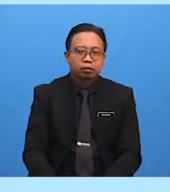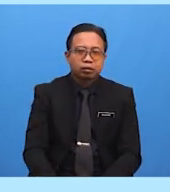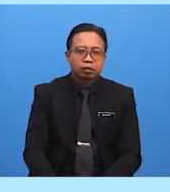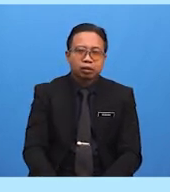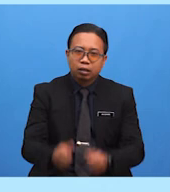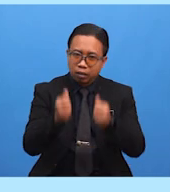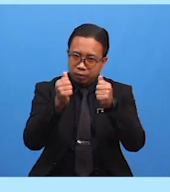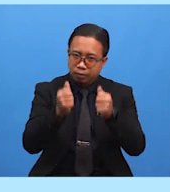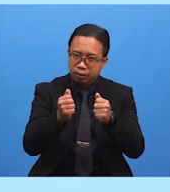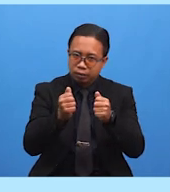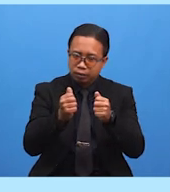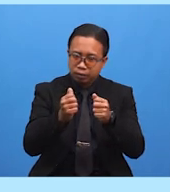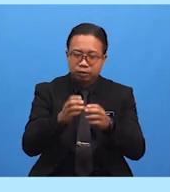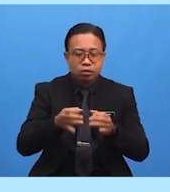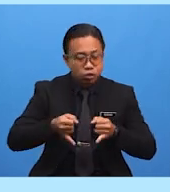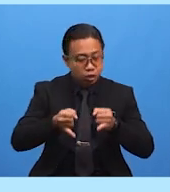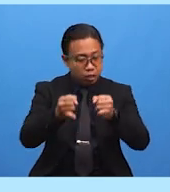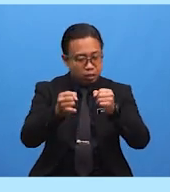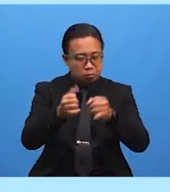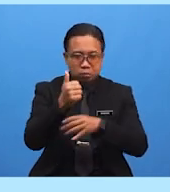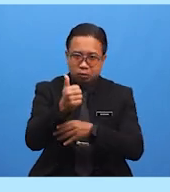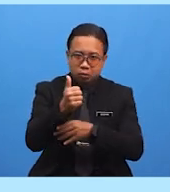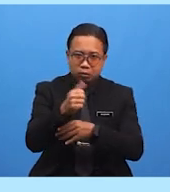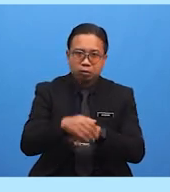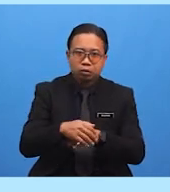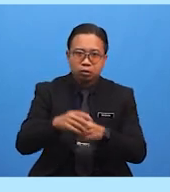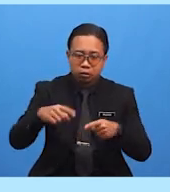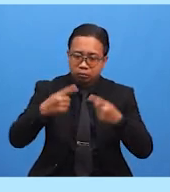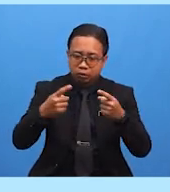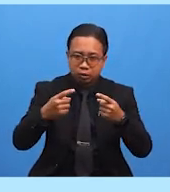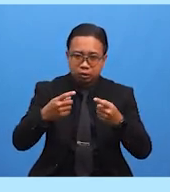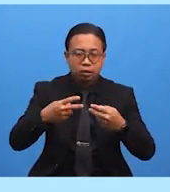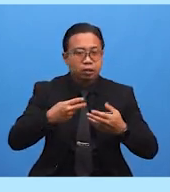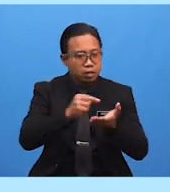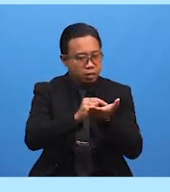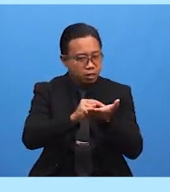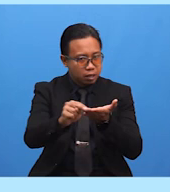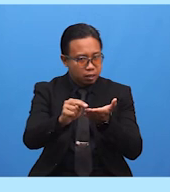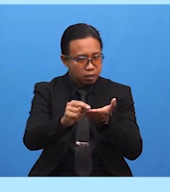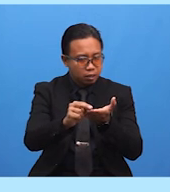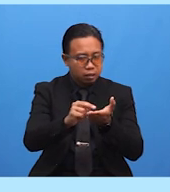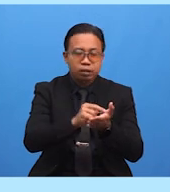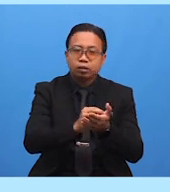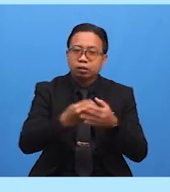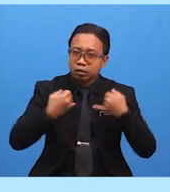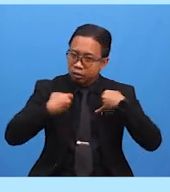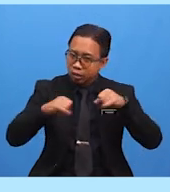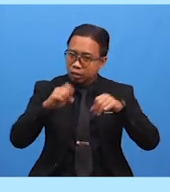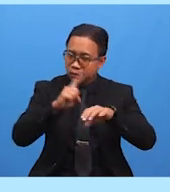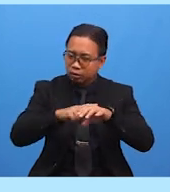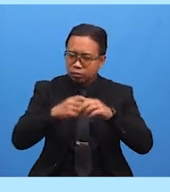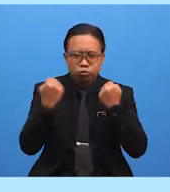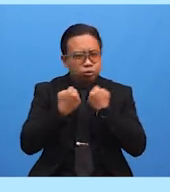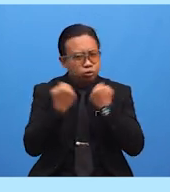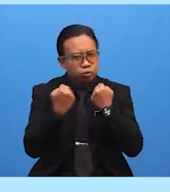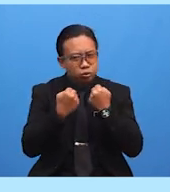tenteram Perjalanan mereka menjalankan perniagaan pada musim sejuk ke negeri